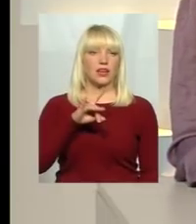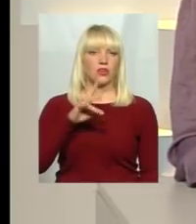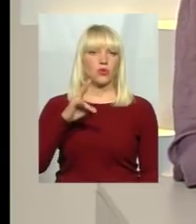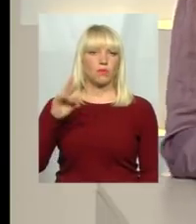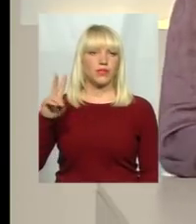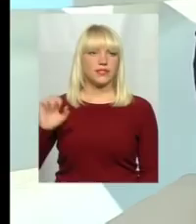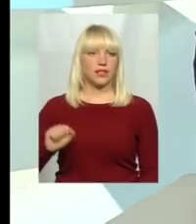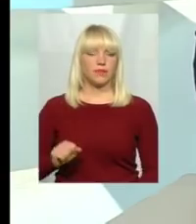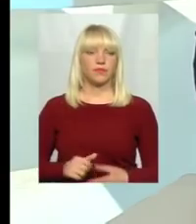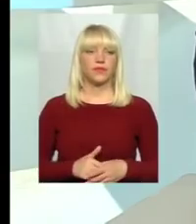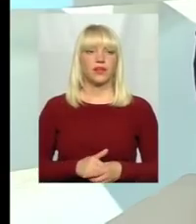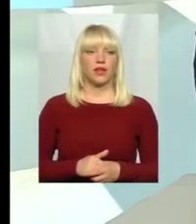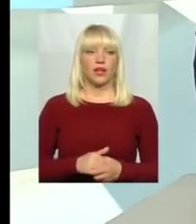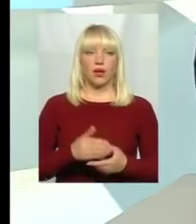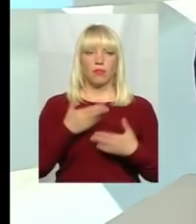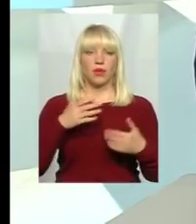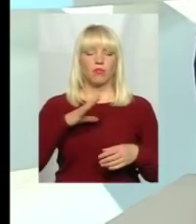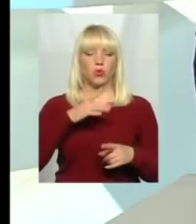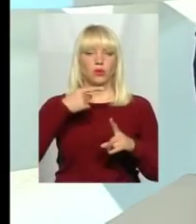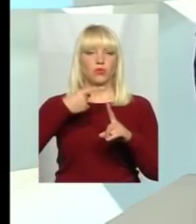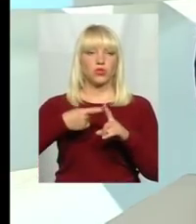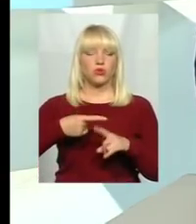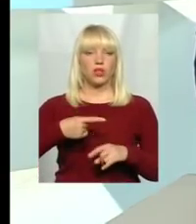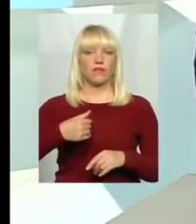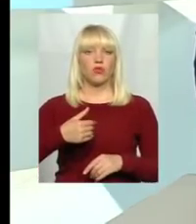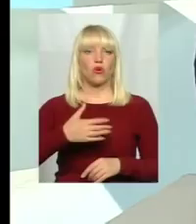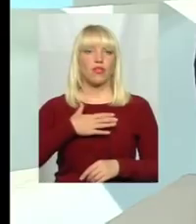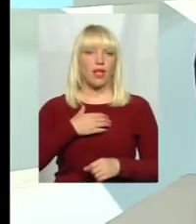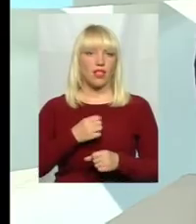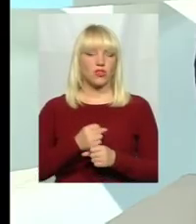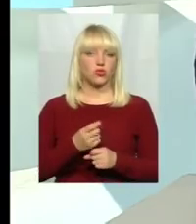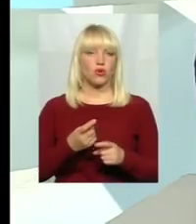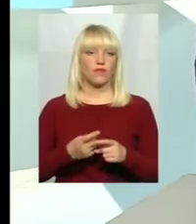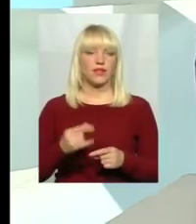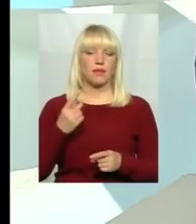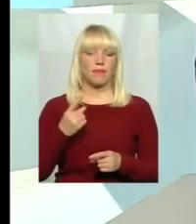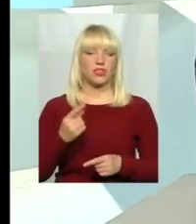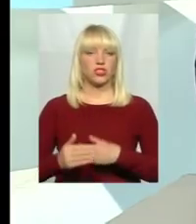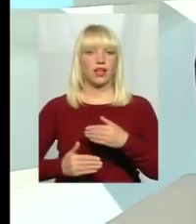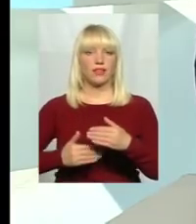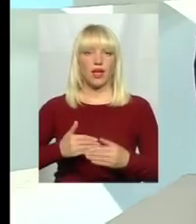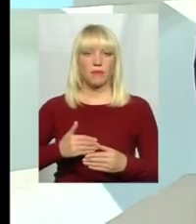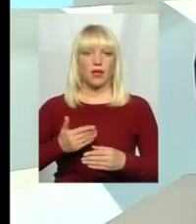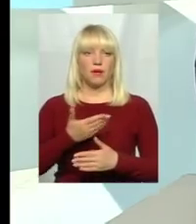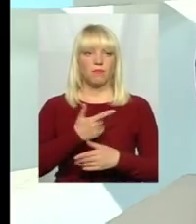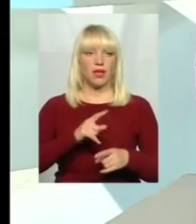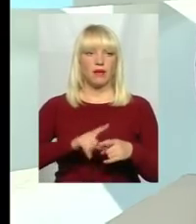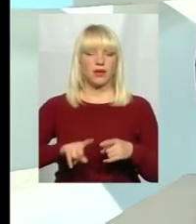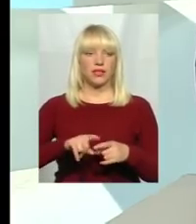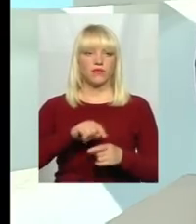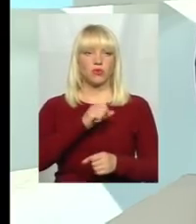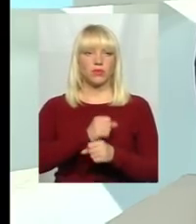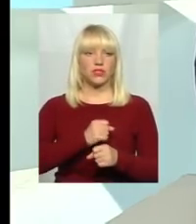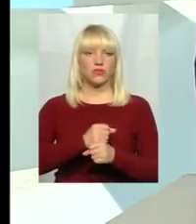до Славути? Знаєте, ми були дуже позитивно налаштовані всі, і перший етап – ми дуже оперативно працювали,